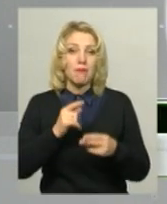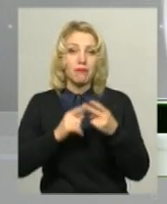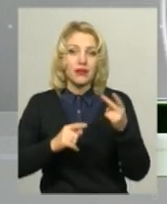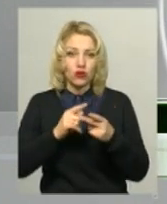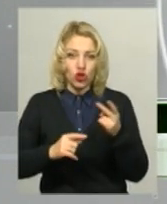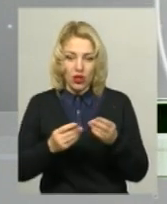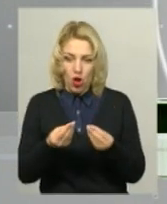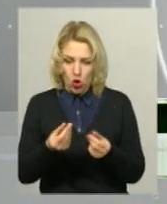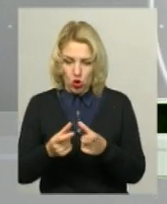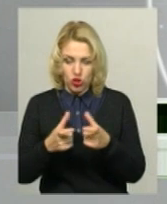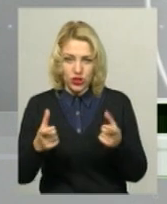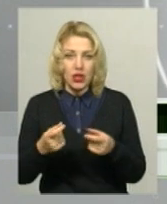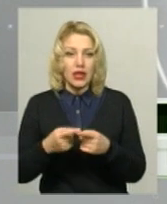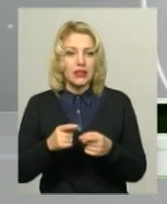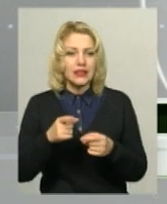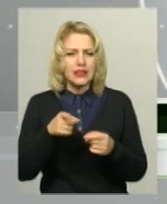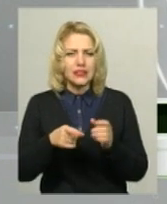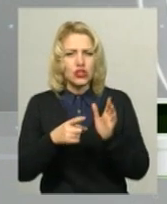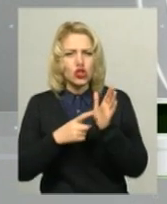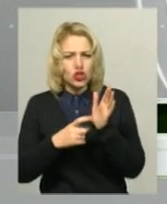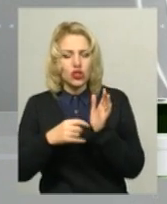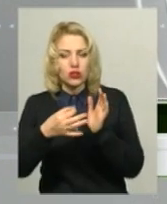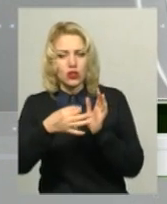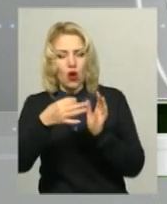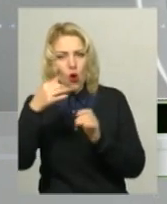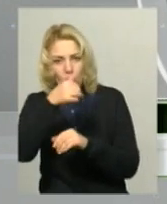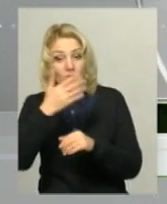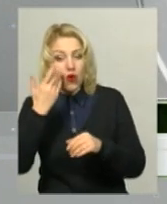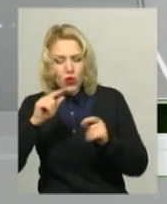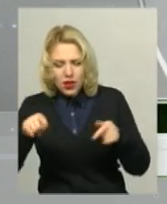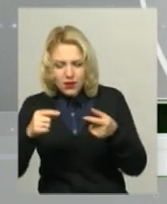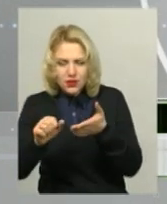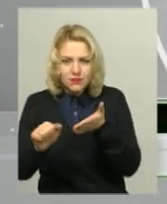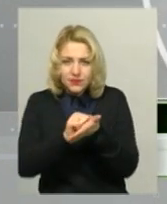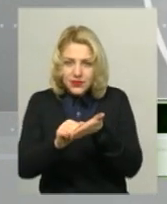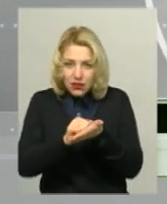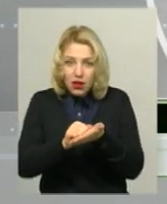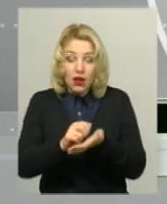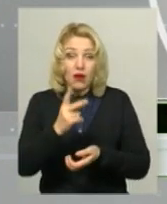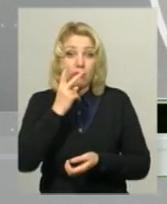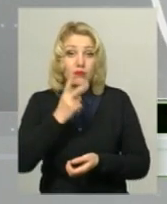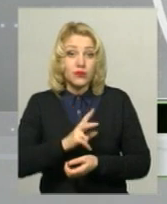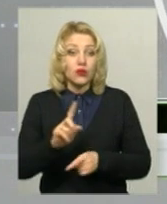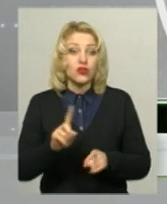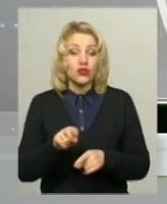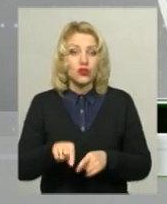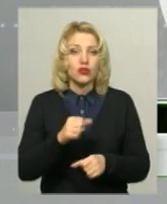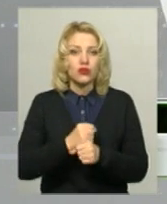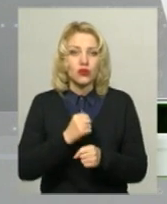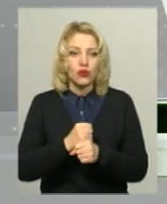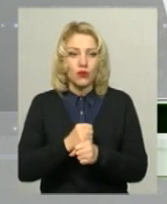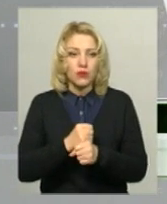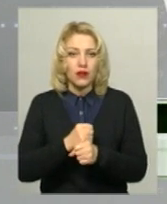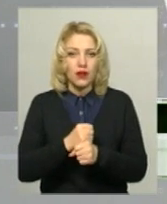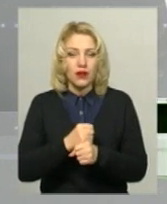1620-х років, але коли ми його почали реставрувати, чистити, то виявилося, що він зроблений перць в міді,